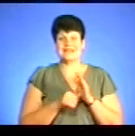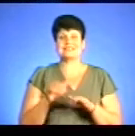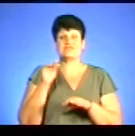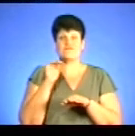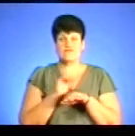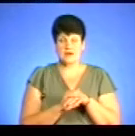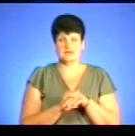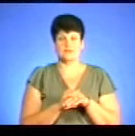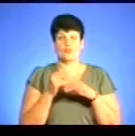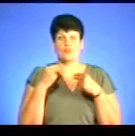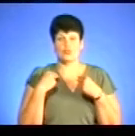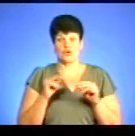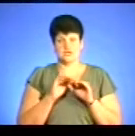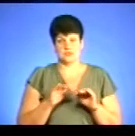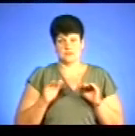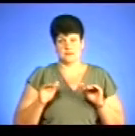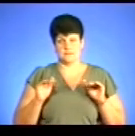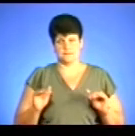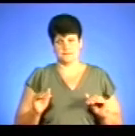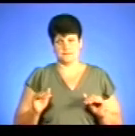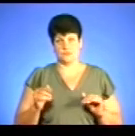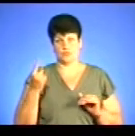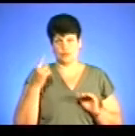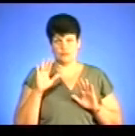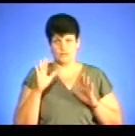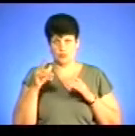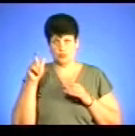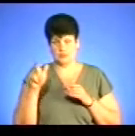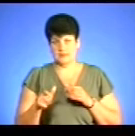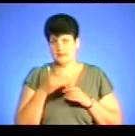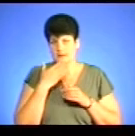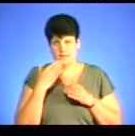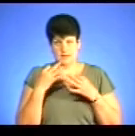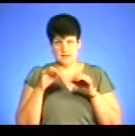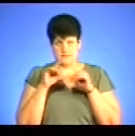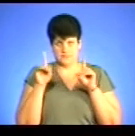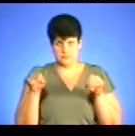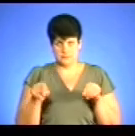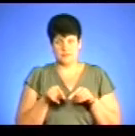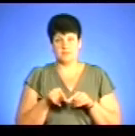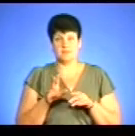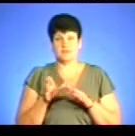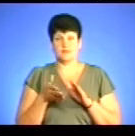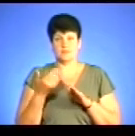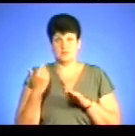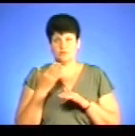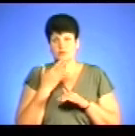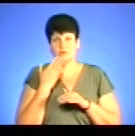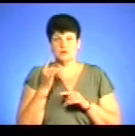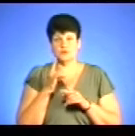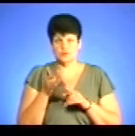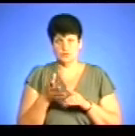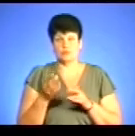реалізації непонолітні. З них в одному випадку людина не мала ліцензії, звичайно, її не позбавили, бо не було, що позбавляти. просто дали